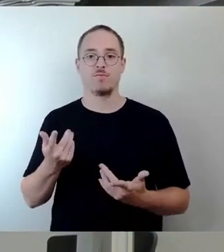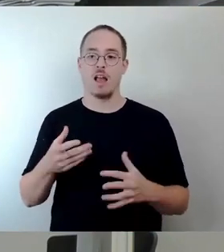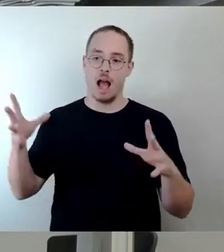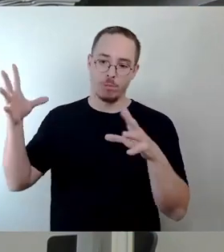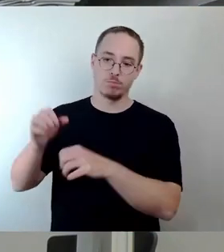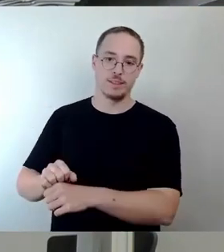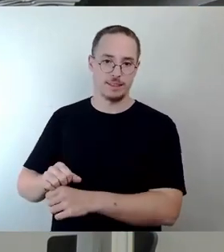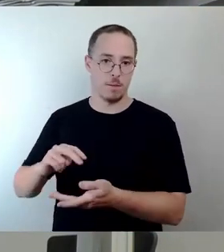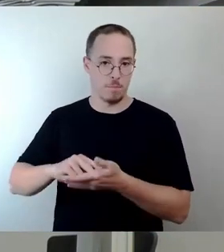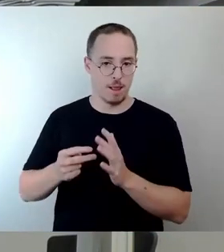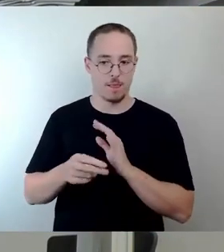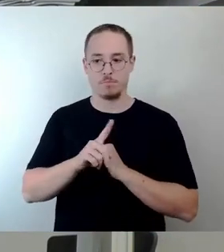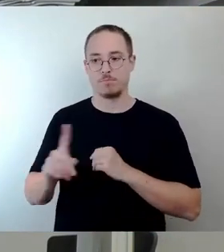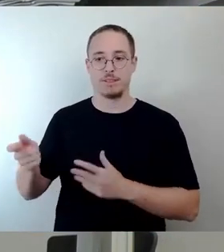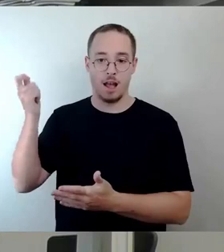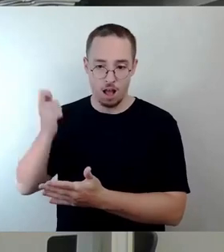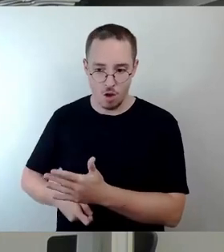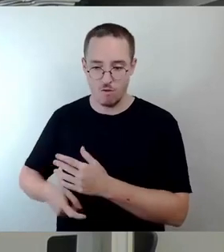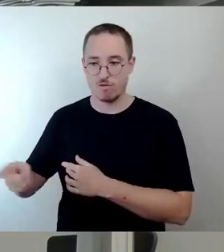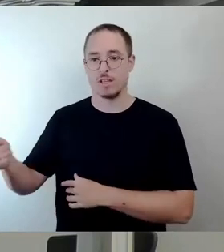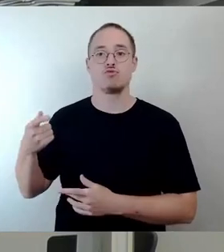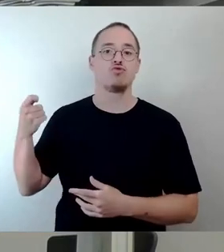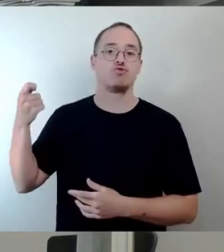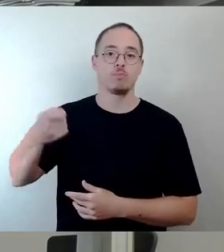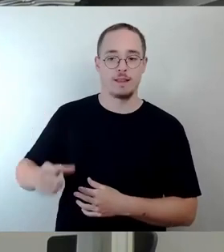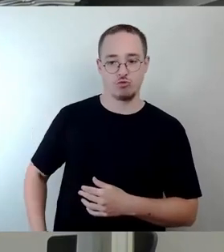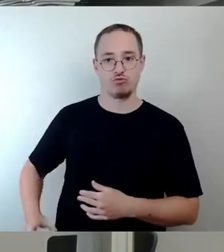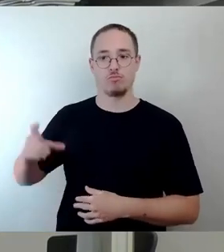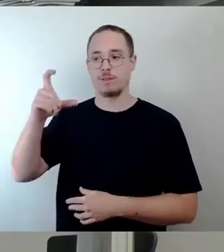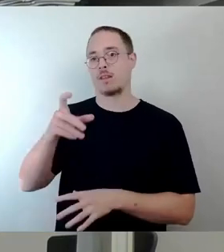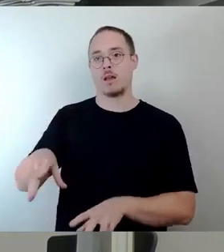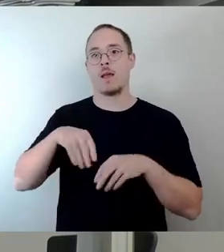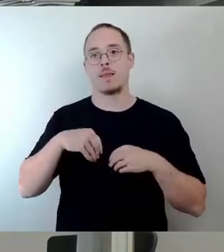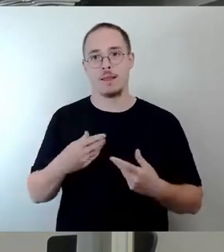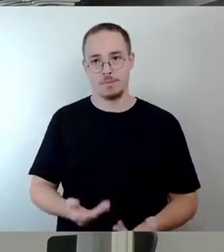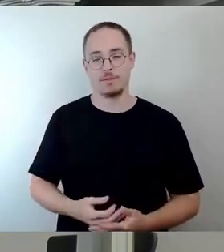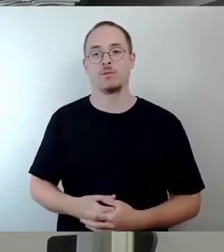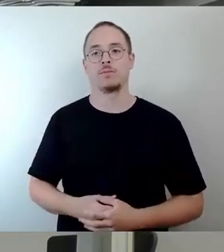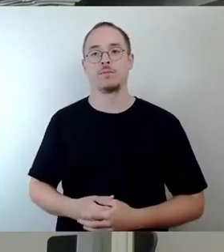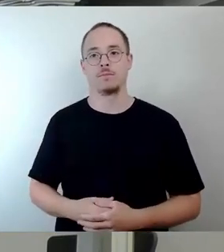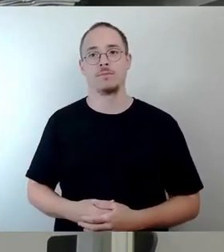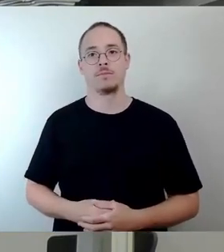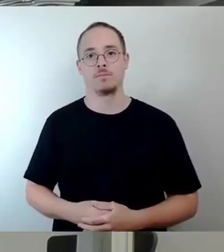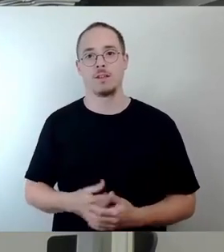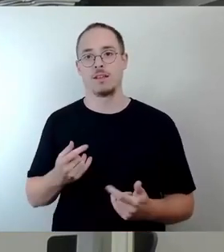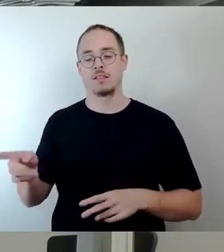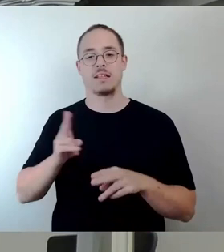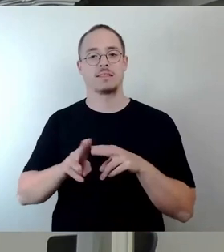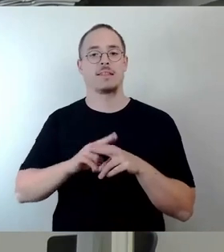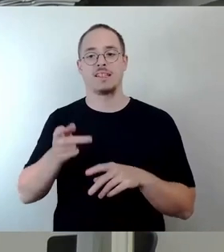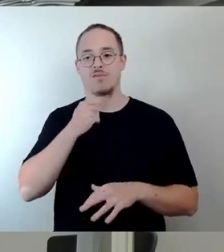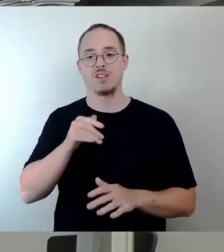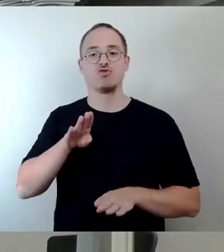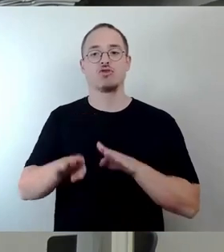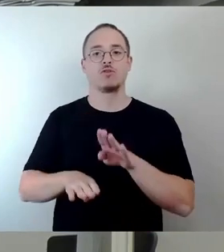Annahme der Spende. Und es geht hier eben um eine schrittweise Sanierung. Und ich will mal dem entgegensprechen, dass man hier die 9 Millionen jetzt hinschiebt und sagt, da